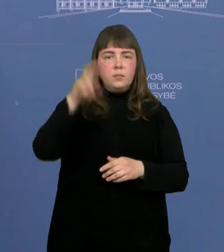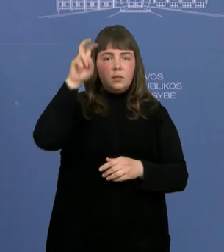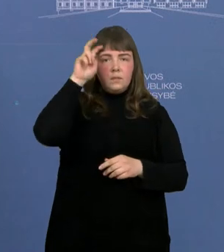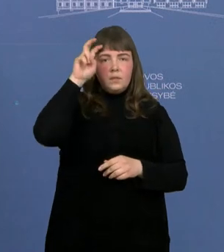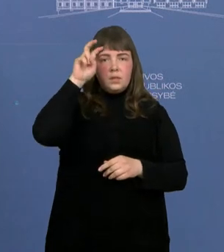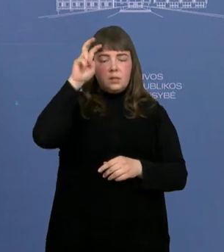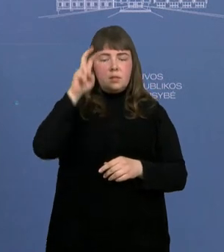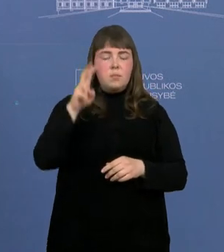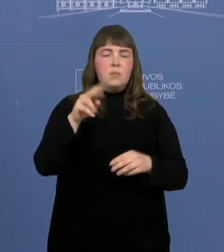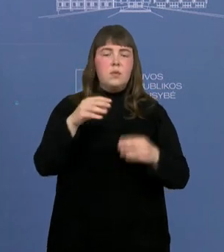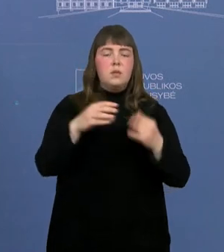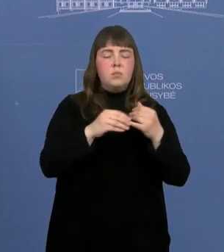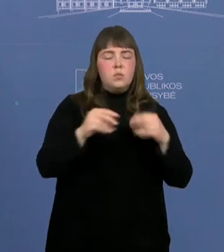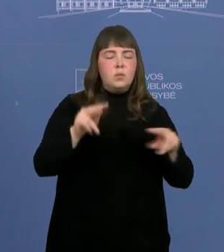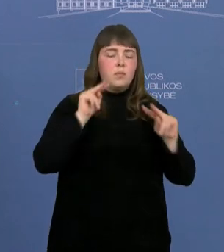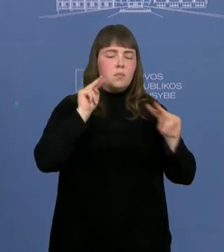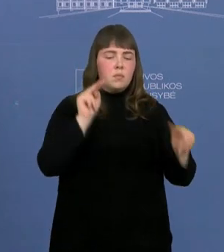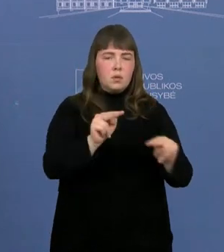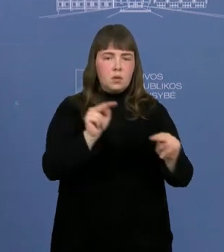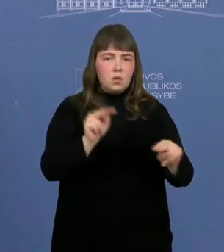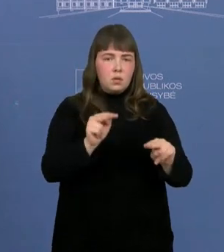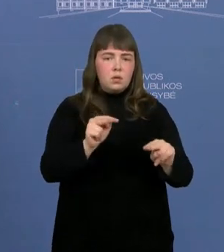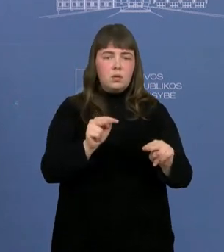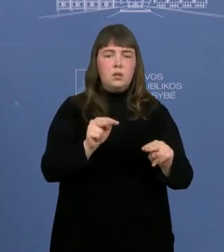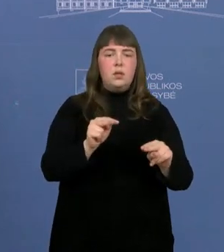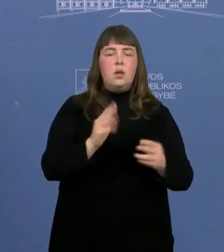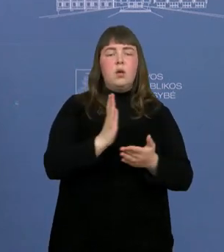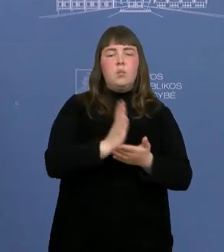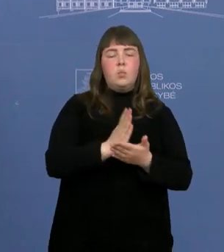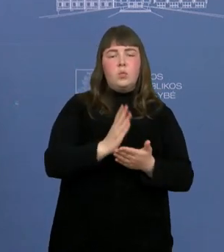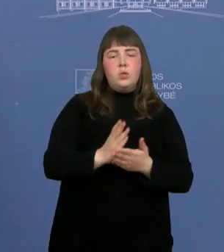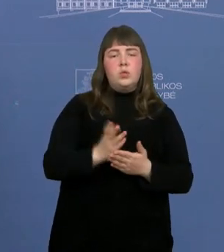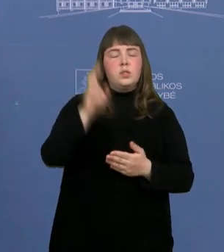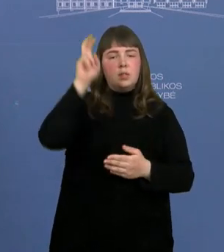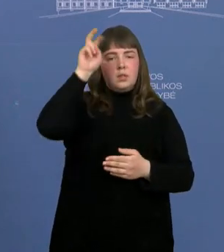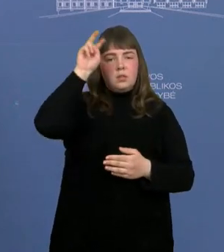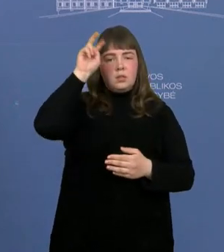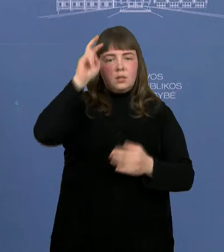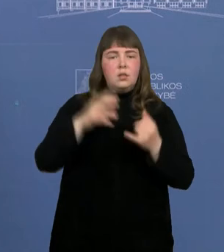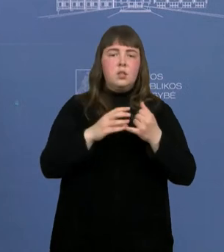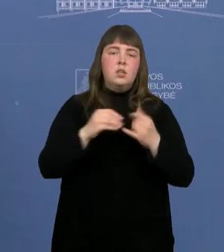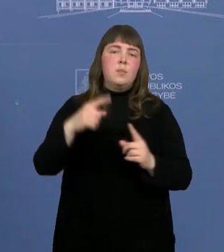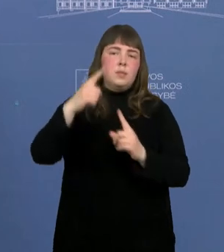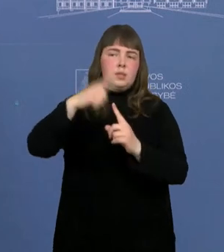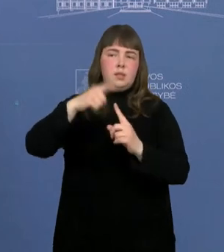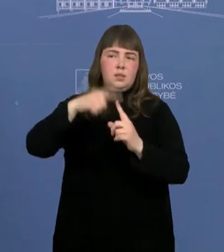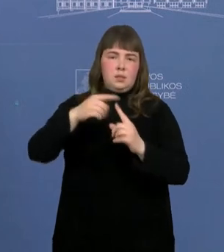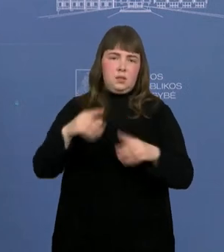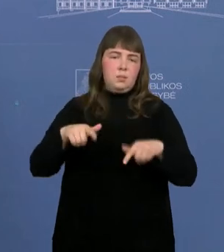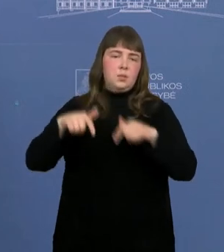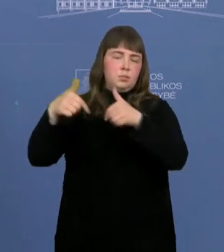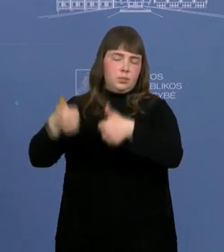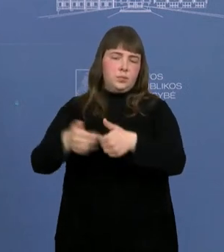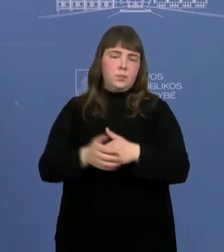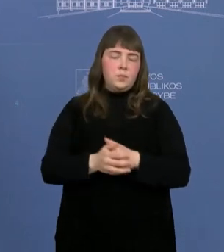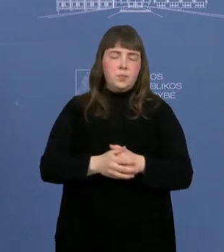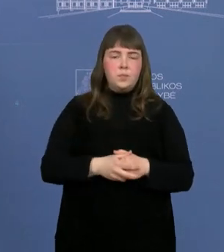priežiūroje atliktų nacionalinė žemės tarnyba ir būtų išskaidę tą priežiūrą ir įgyvendinimas.